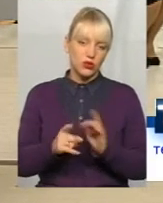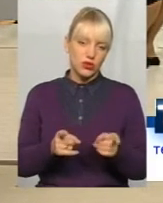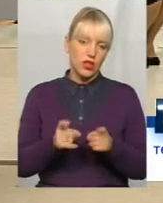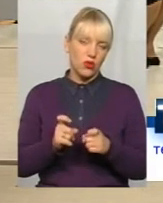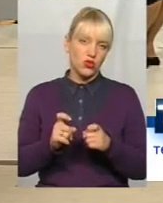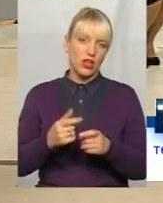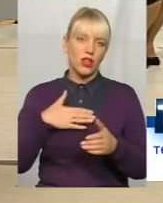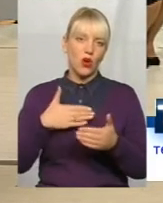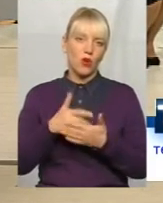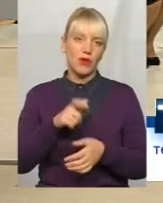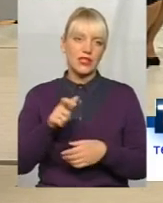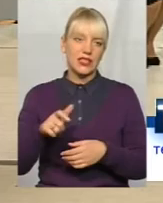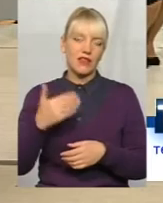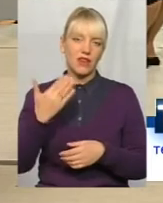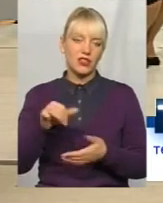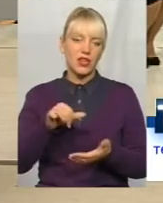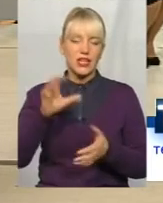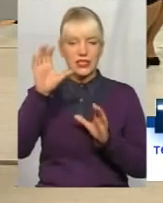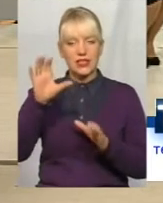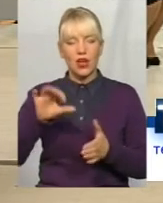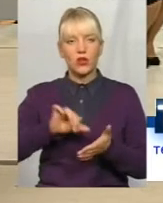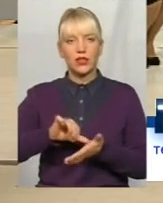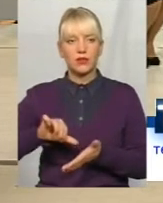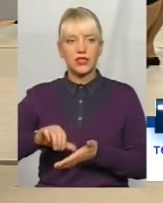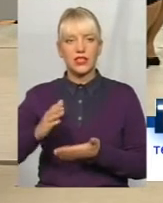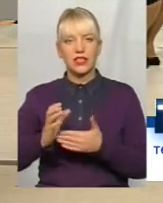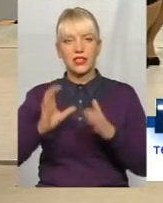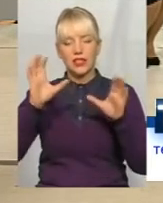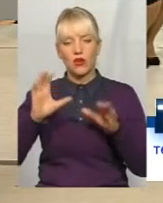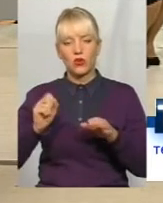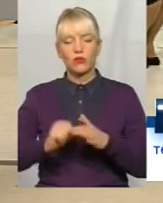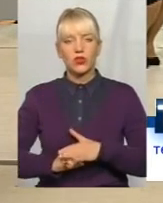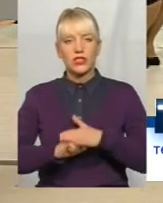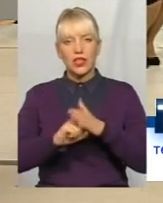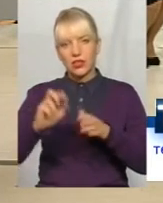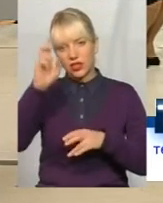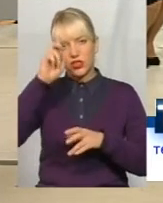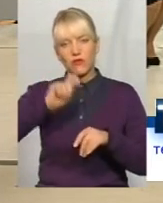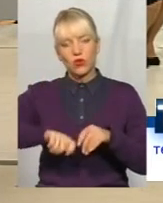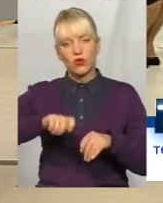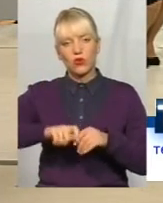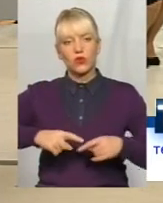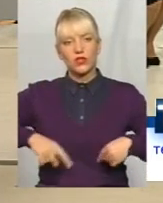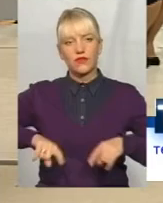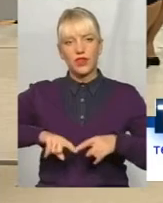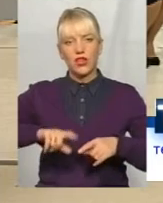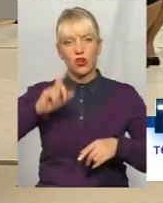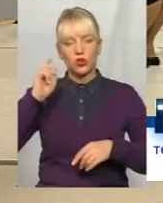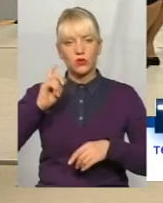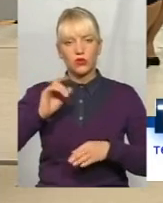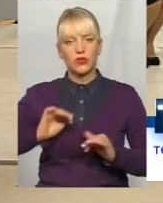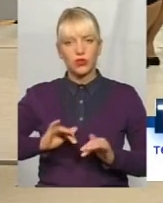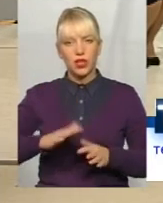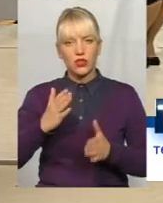громадських діячів, ваших законних представників. Є закон про засади державного контролю в сфері господарської діяльності. От,